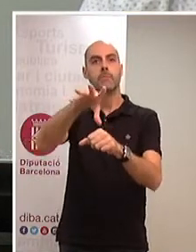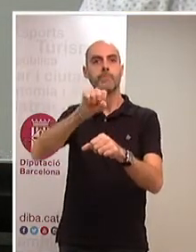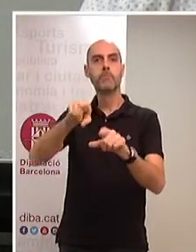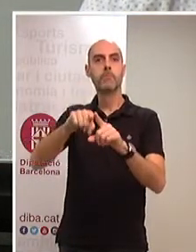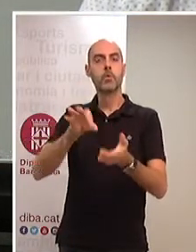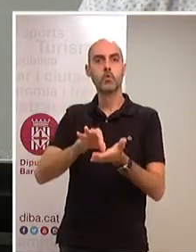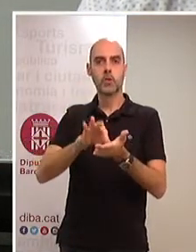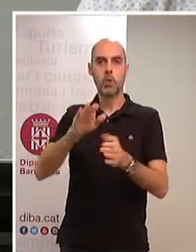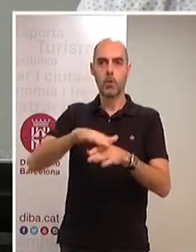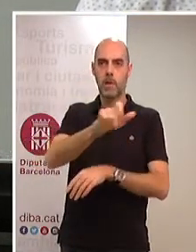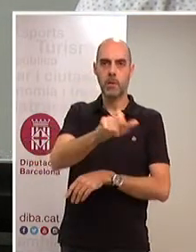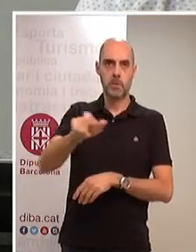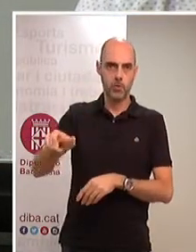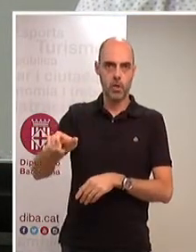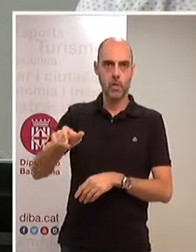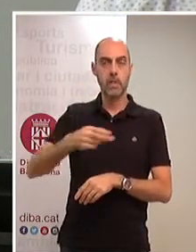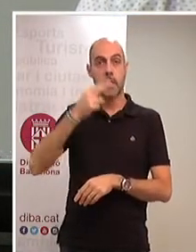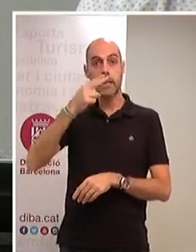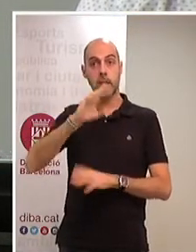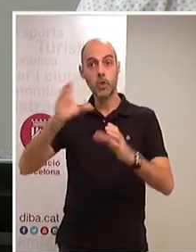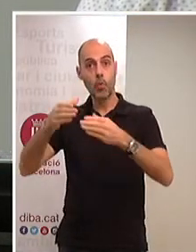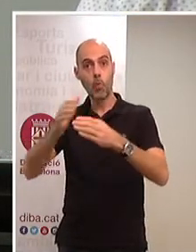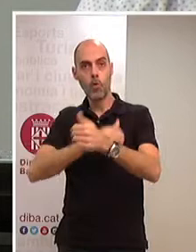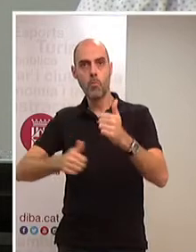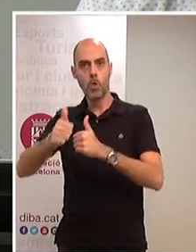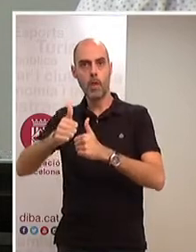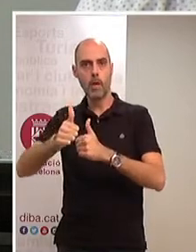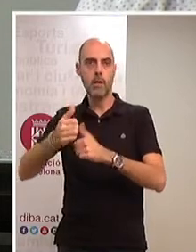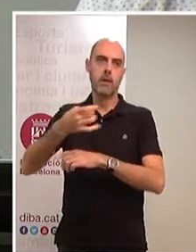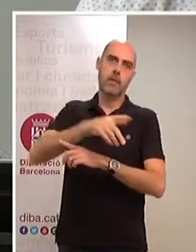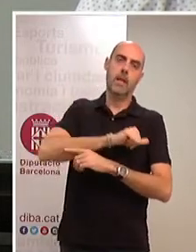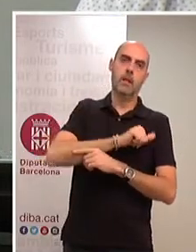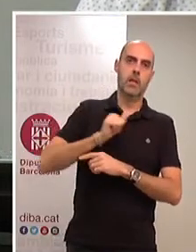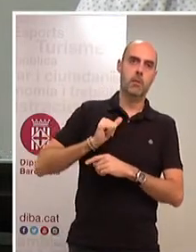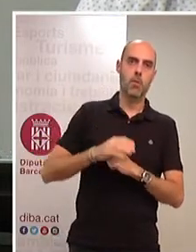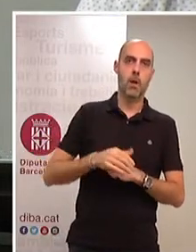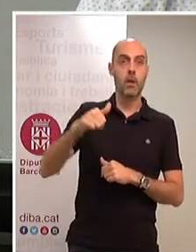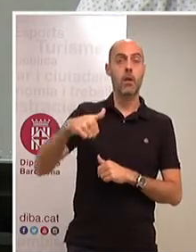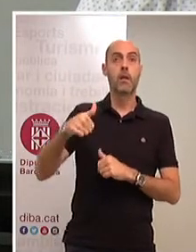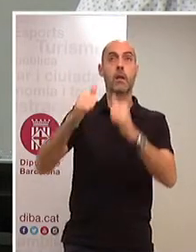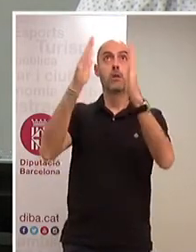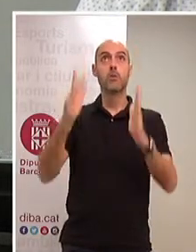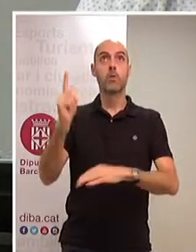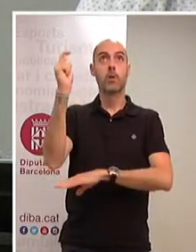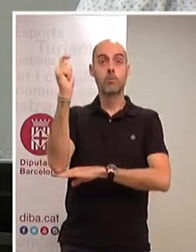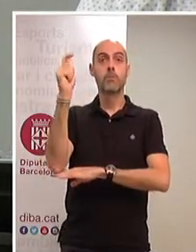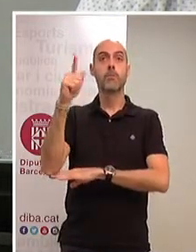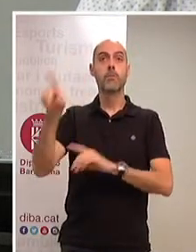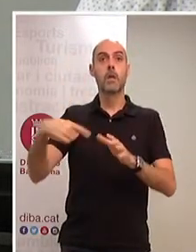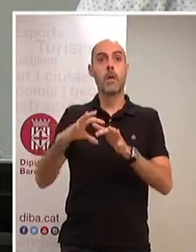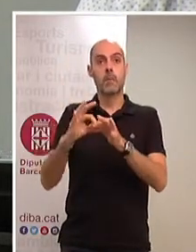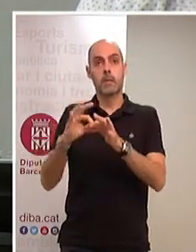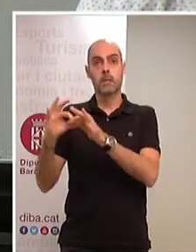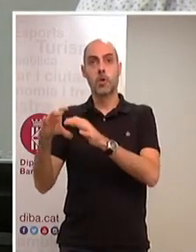garantint l'interès comú per sobre de l'interès individual. I en el dia a dia, en aquesta institució, juntament amb el govern que m'ha